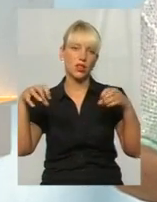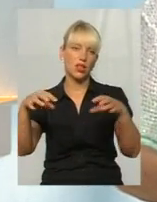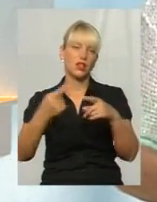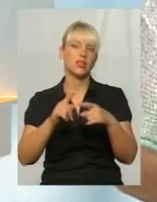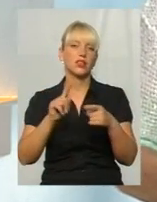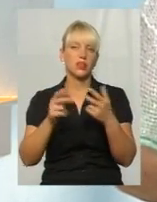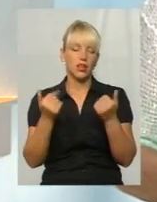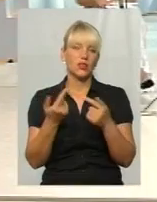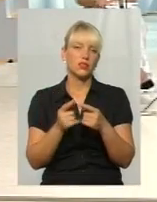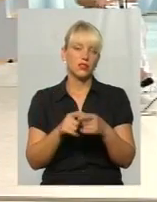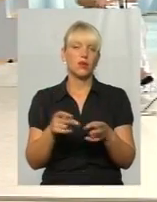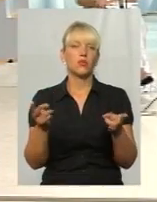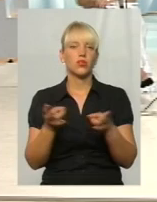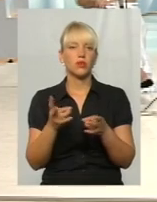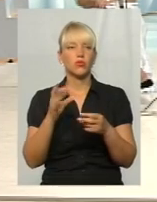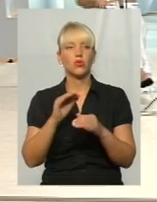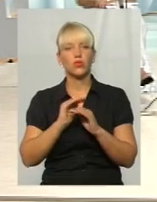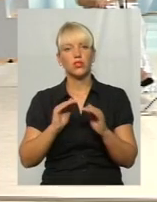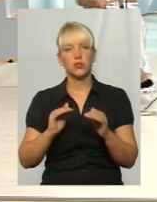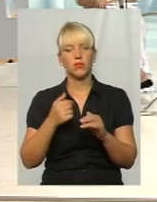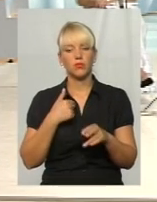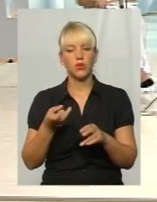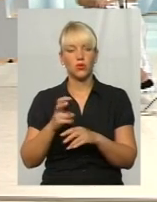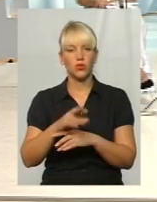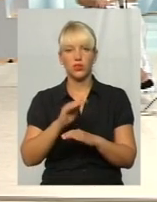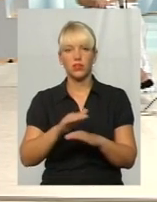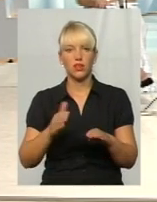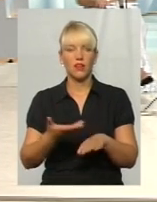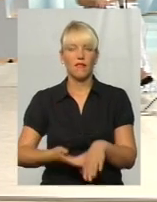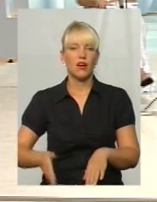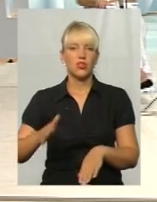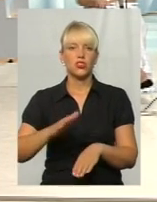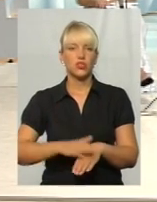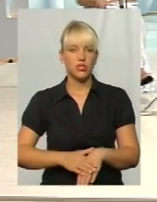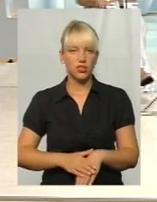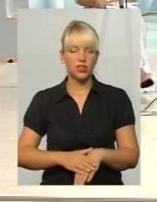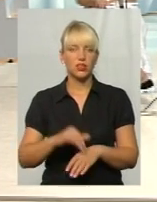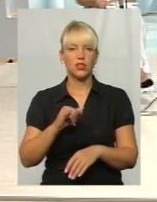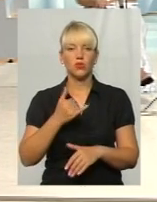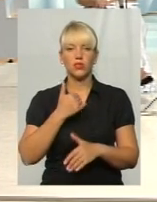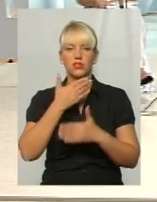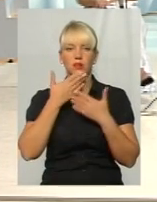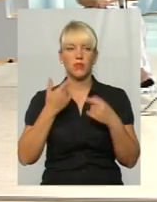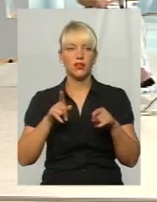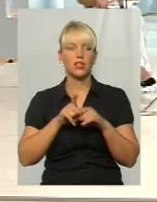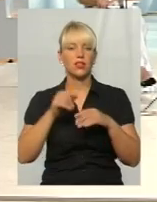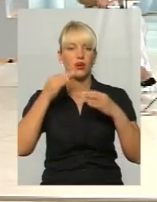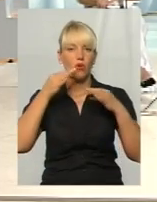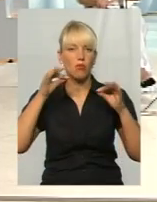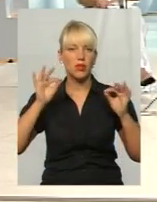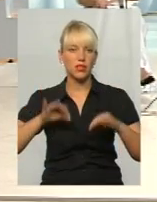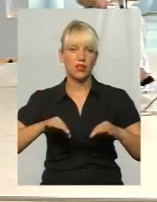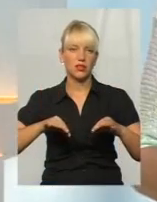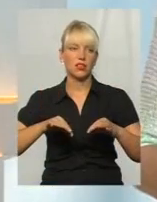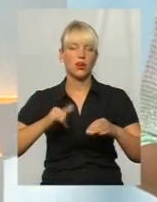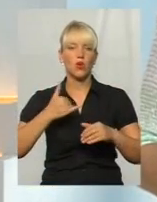потрібно. Але дітьми до нас приходять діти дуже важкі. І, знаєте, немає у нас таких компетентних, навіть в